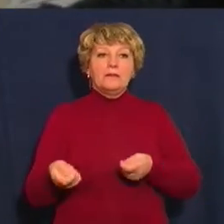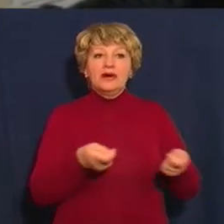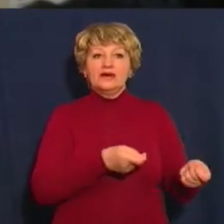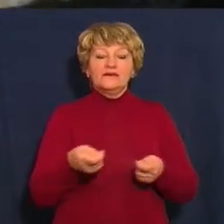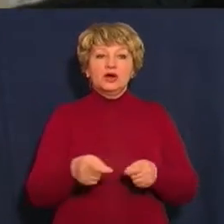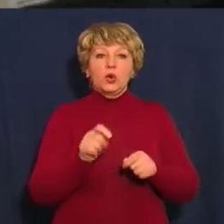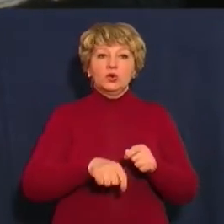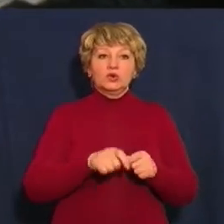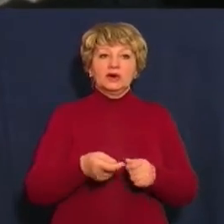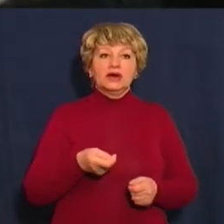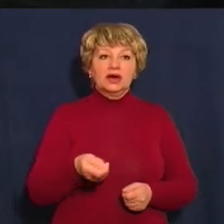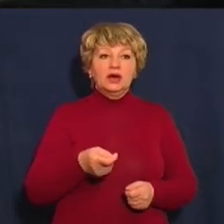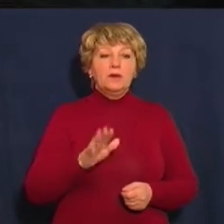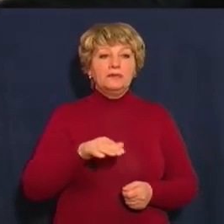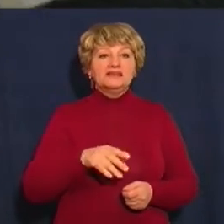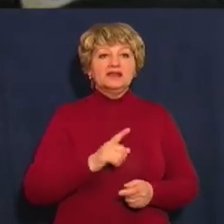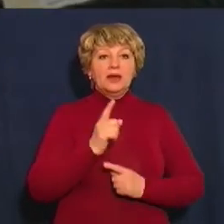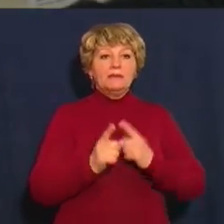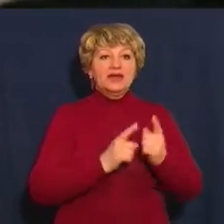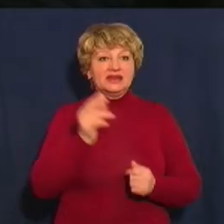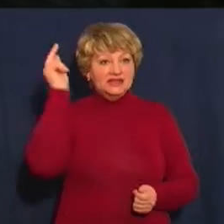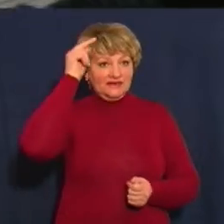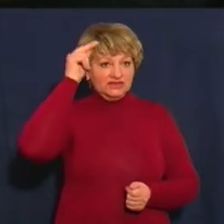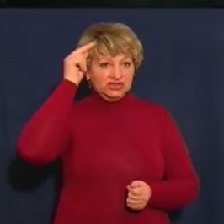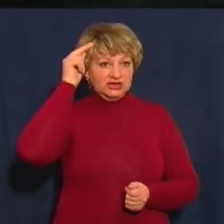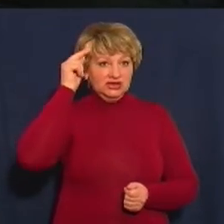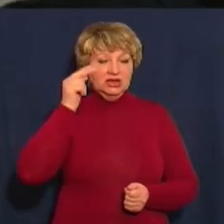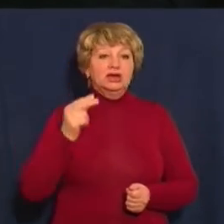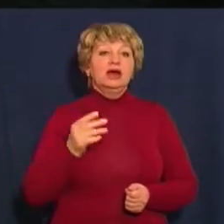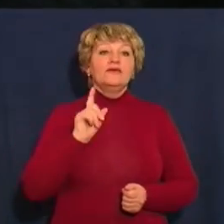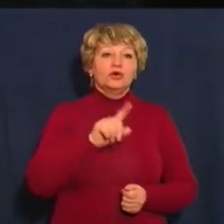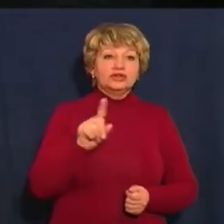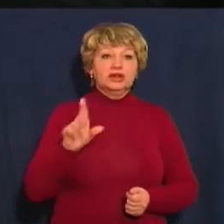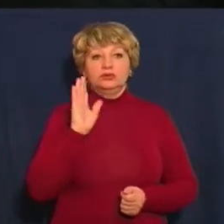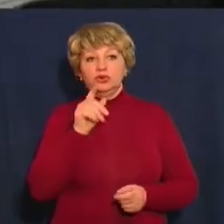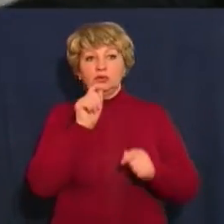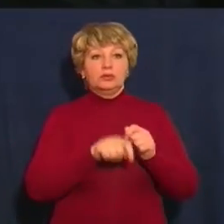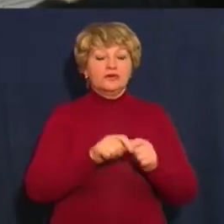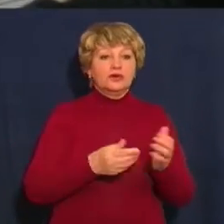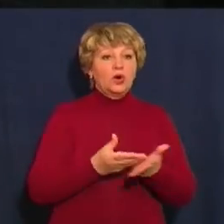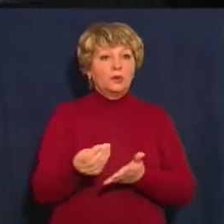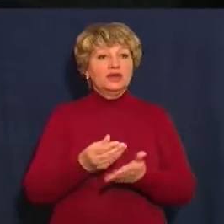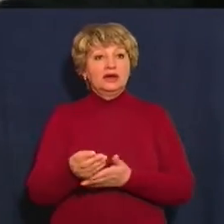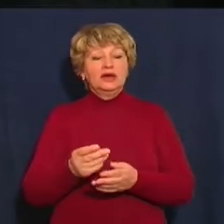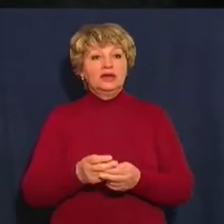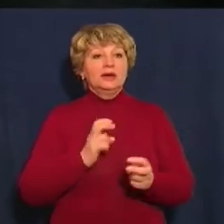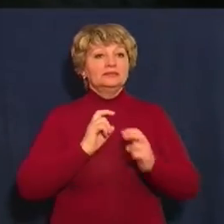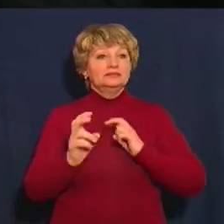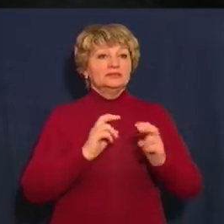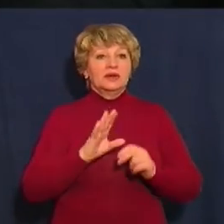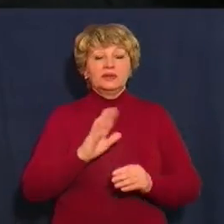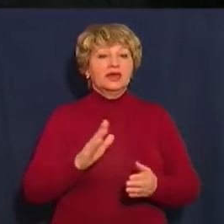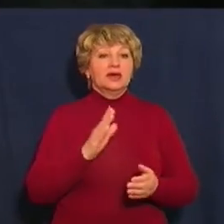-касирів після перенавчання просто в контролерах. Тобто вони будуть перевіряти оплату проїзду не знаходячись постійно в